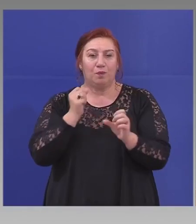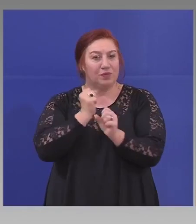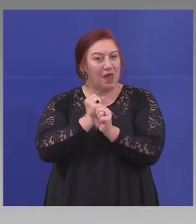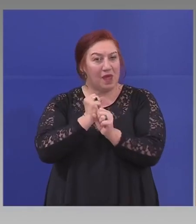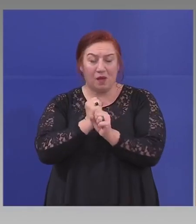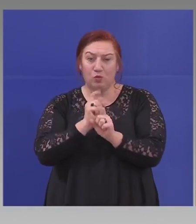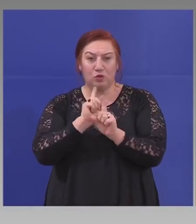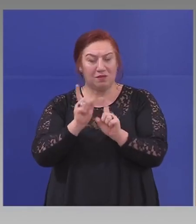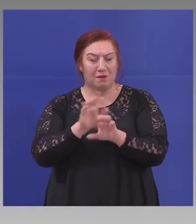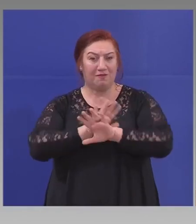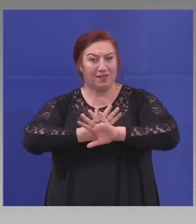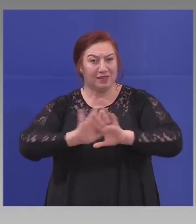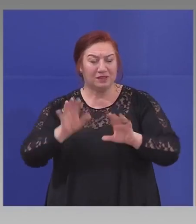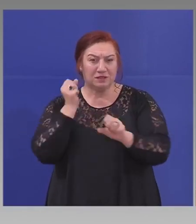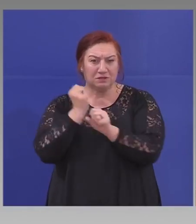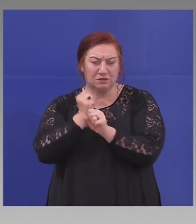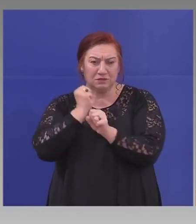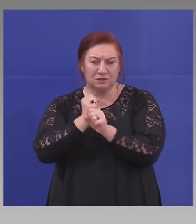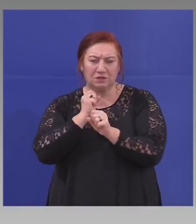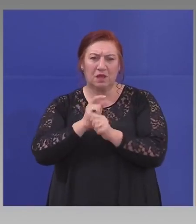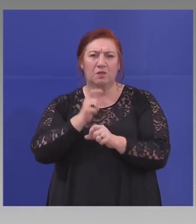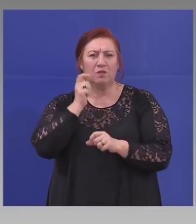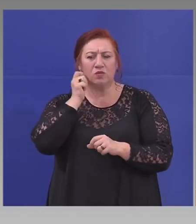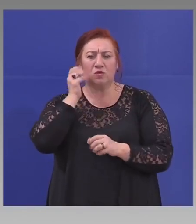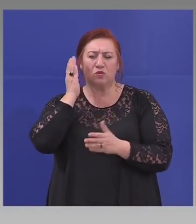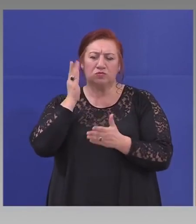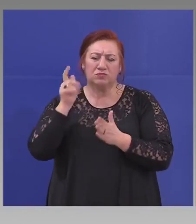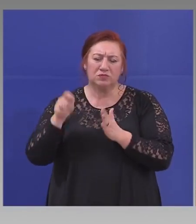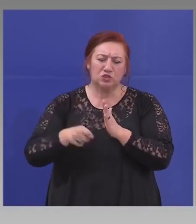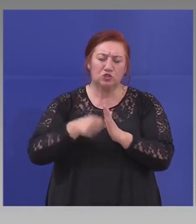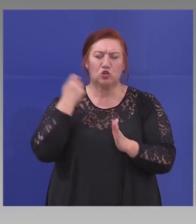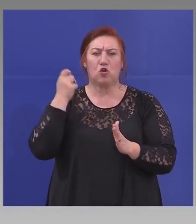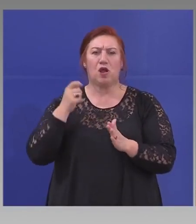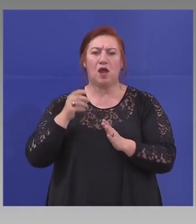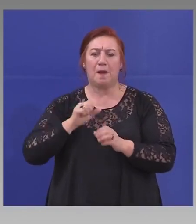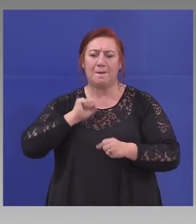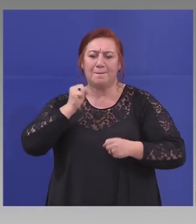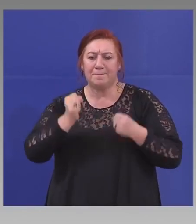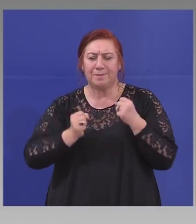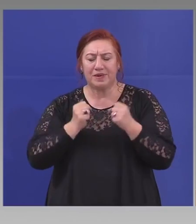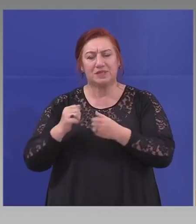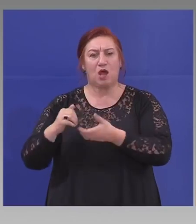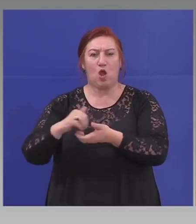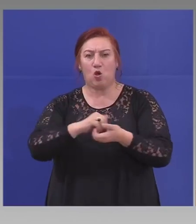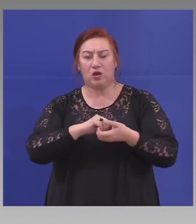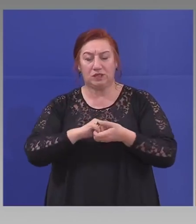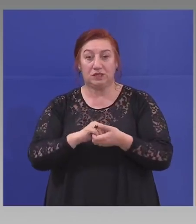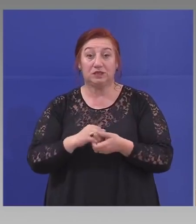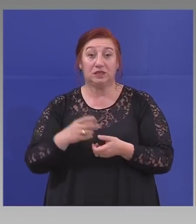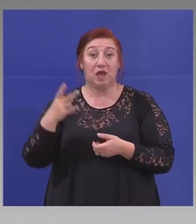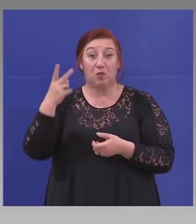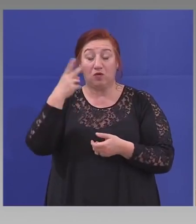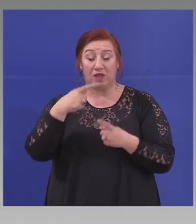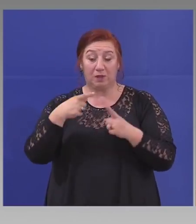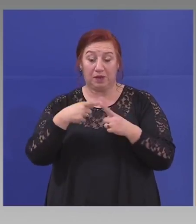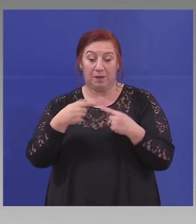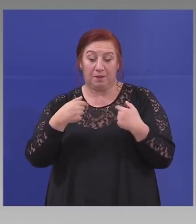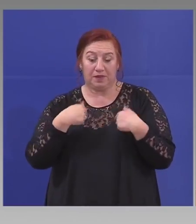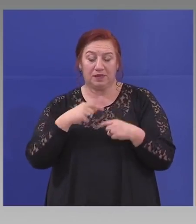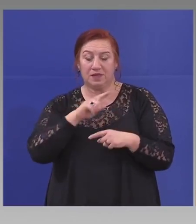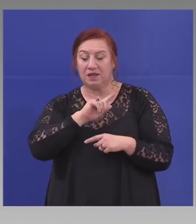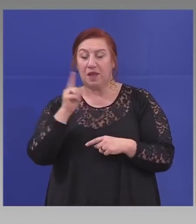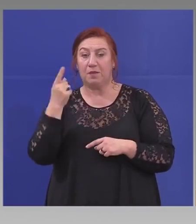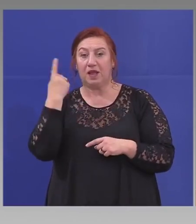свърши с много стрикна и бърза организация, която, повтарям, към нас нито една претенция или забележка